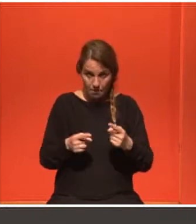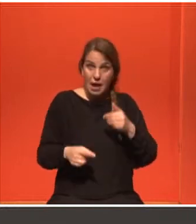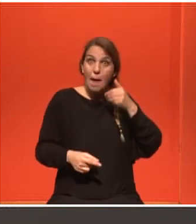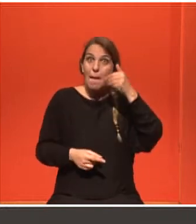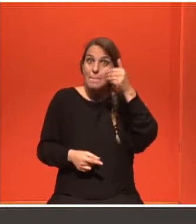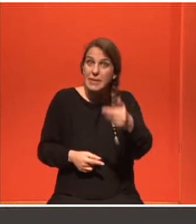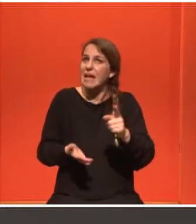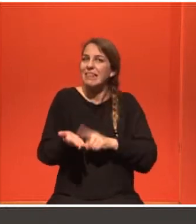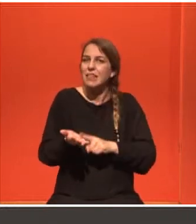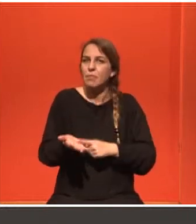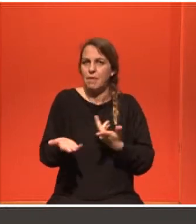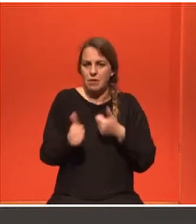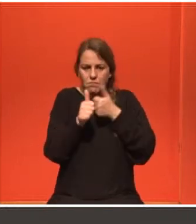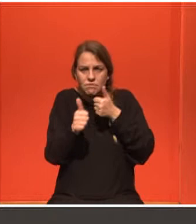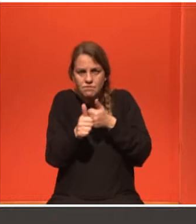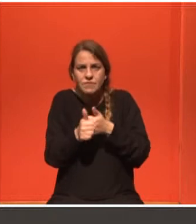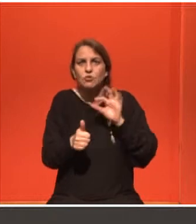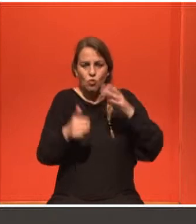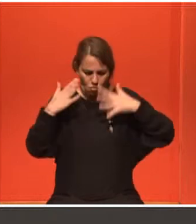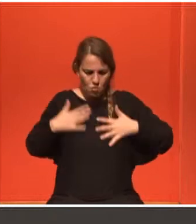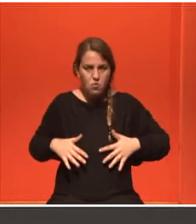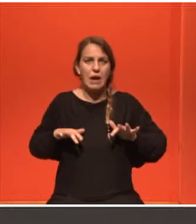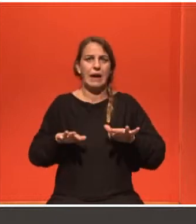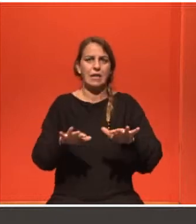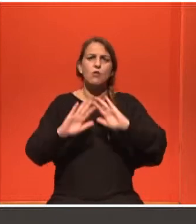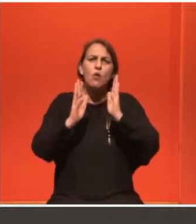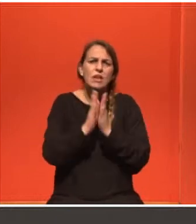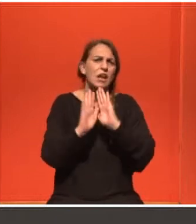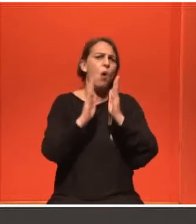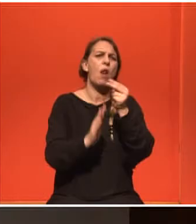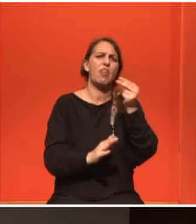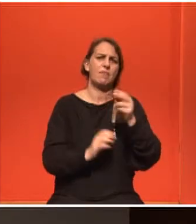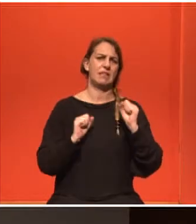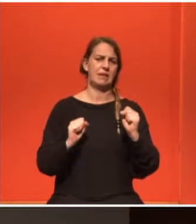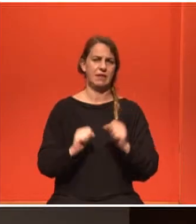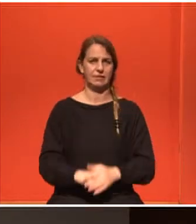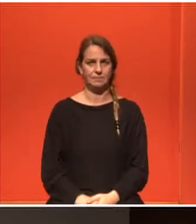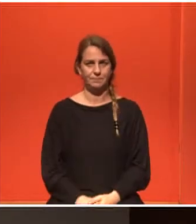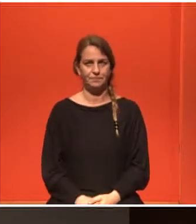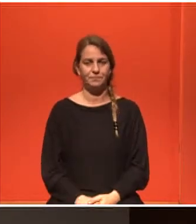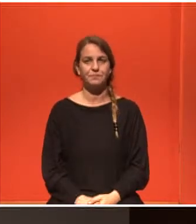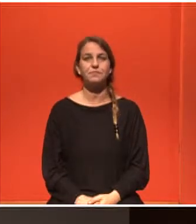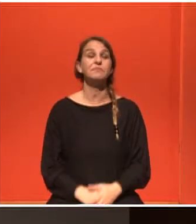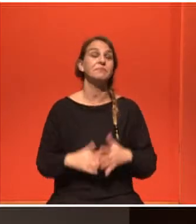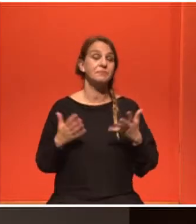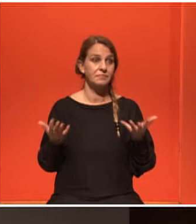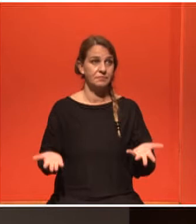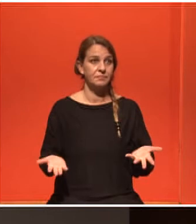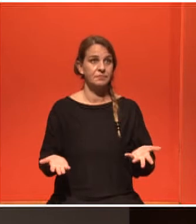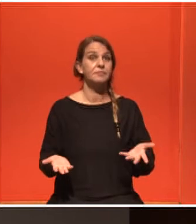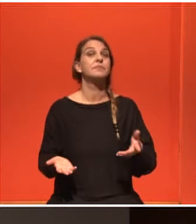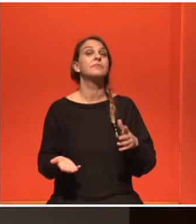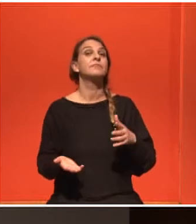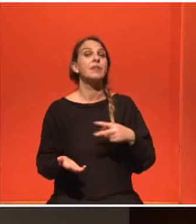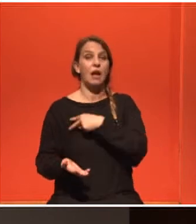όχι μόνο για το συγκεκριμένο καρκίνο, αλλά και γενικότερα. Και να πούμε σε αυτό το σημείο, κύριε Κουλουγάρη, ότι ο καρκίνος των